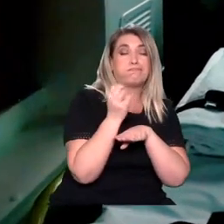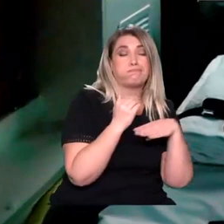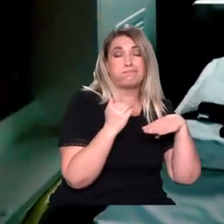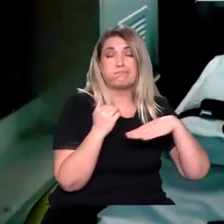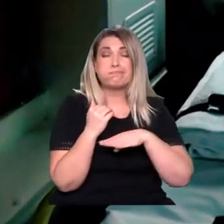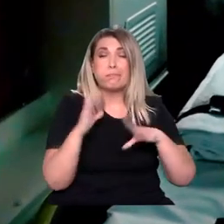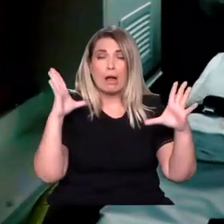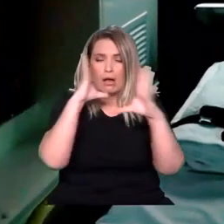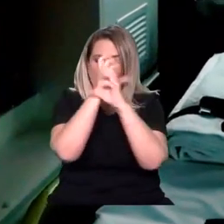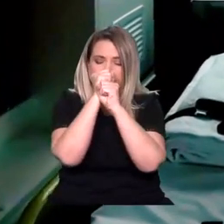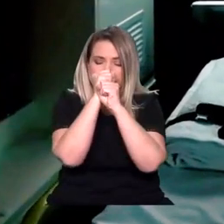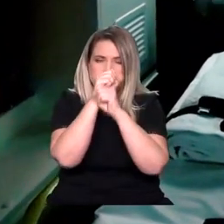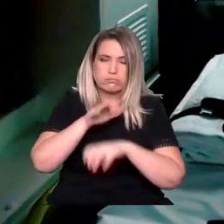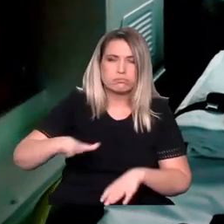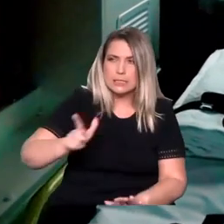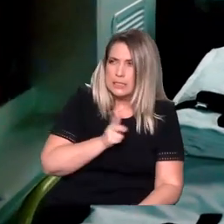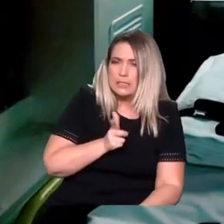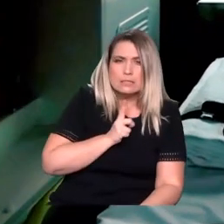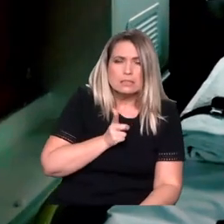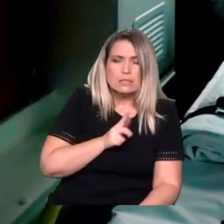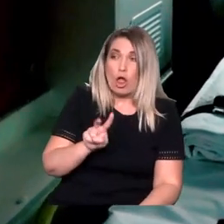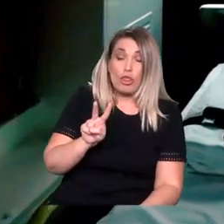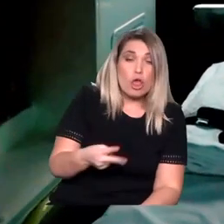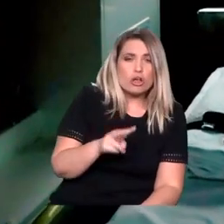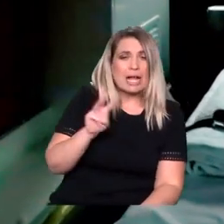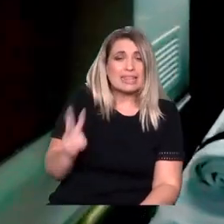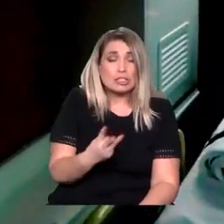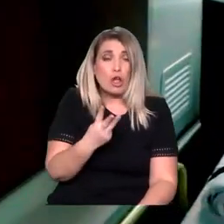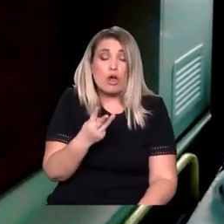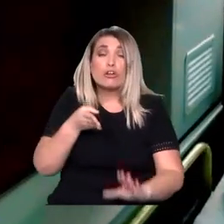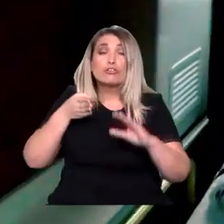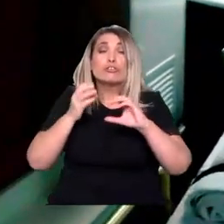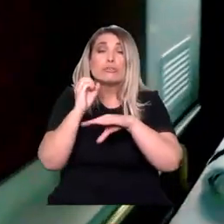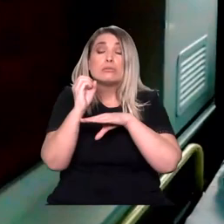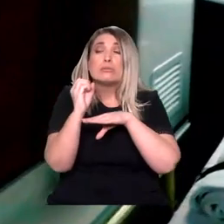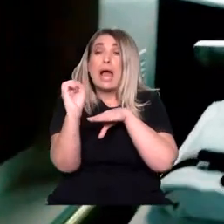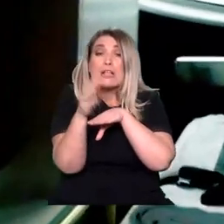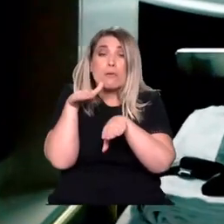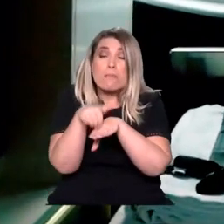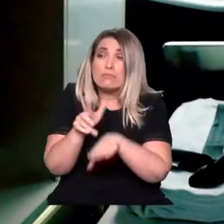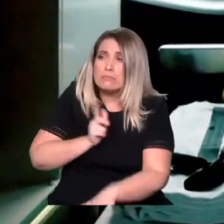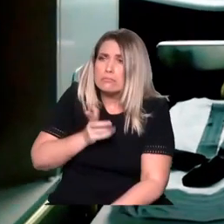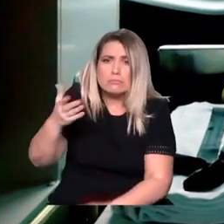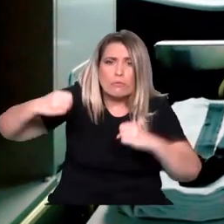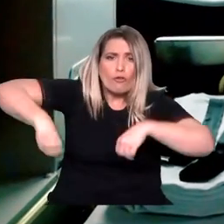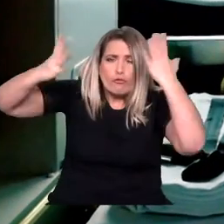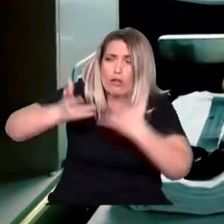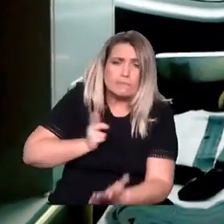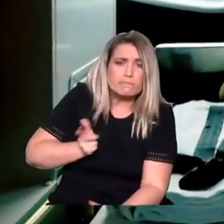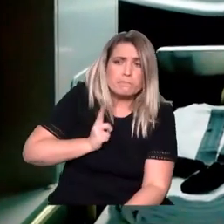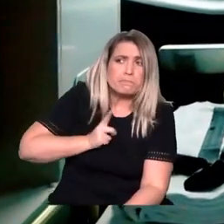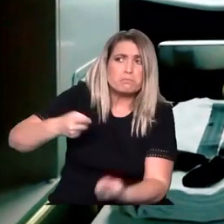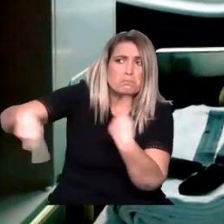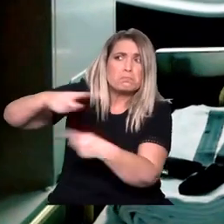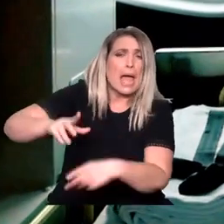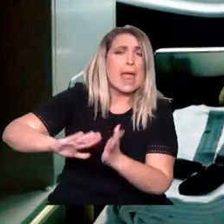σκοτάδι. Παραμένει 2 με 3 ώρες ο άνθρωπος στο αεροδρόμιο, επιστρέφει πίσω στο νοσοκομείο και